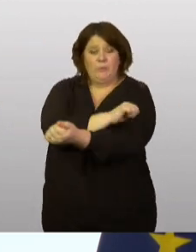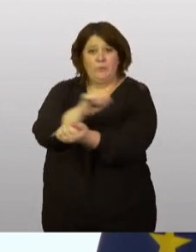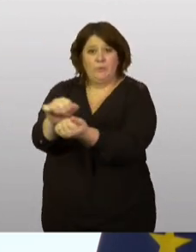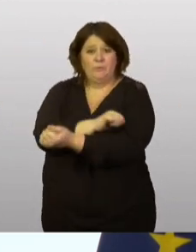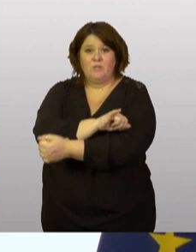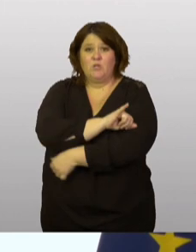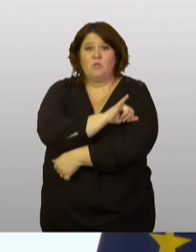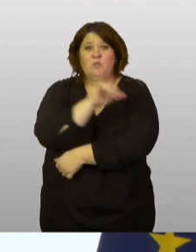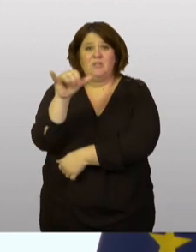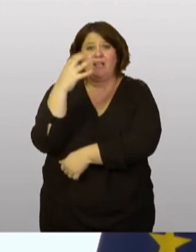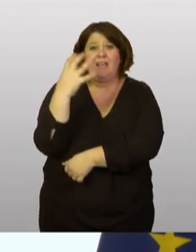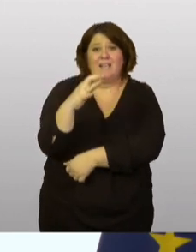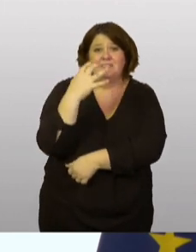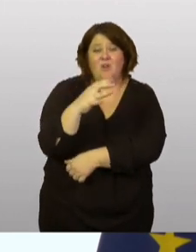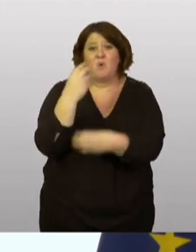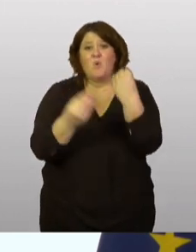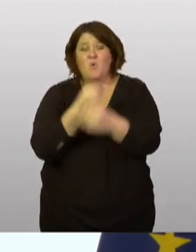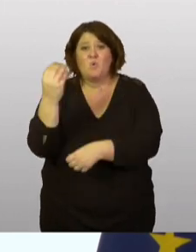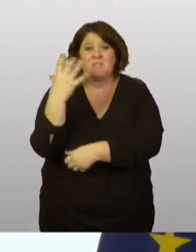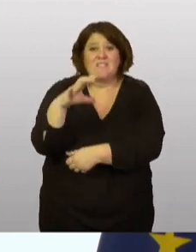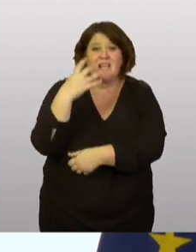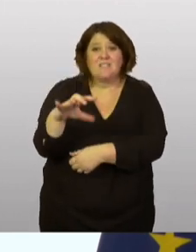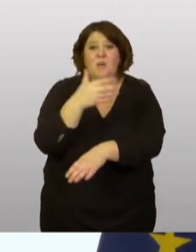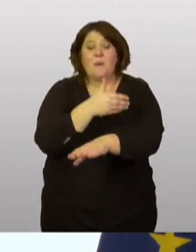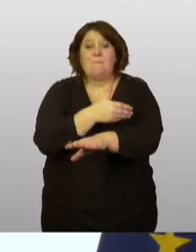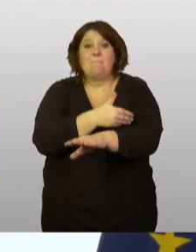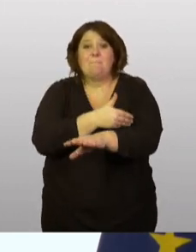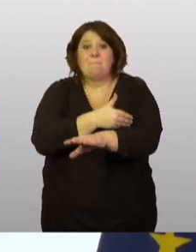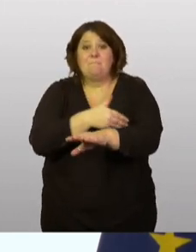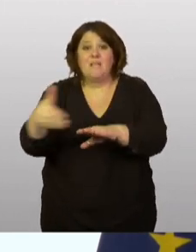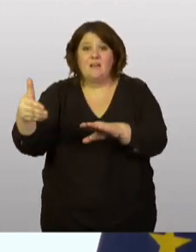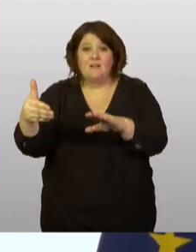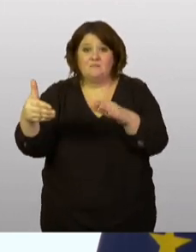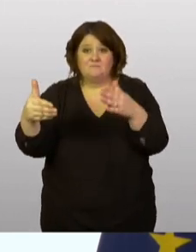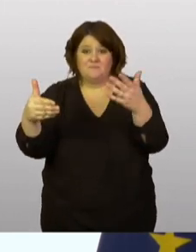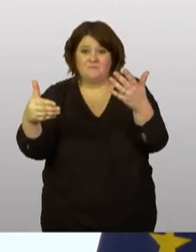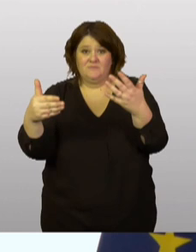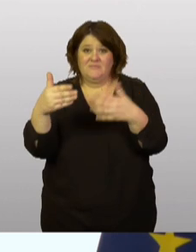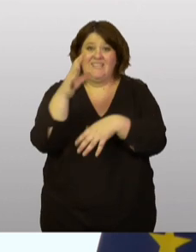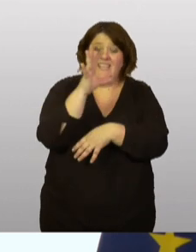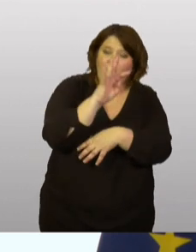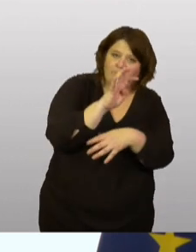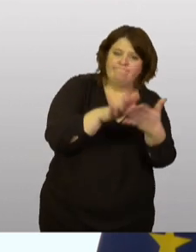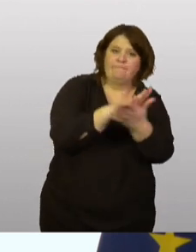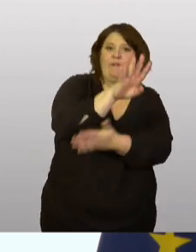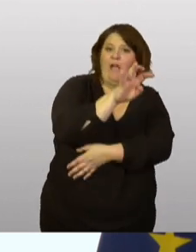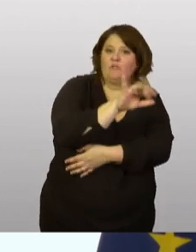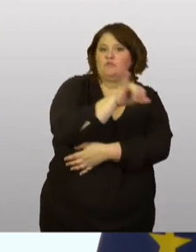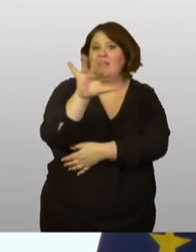'à 400 ou 500 à 50 % de